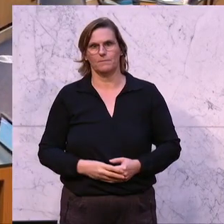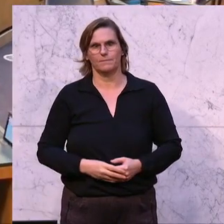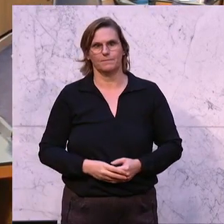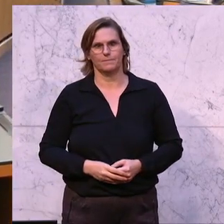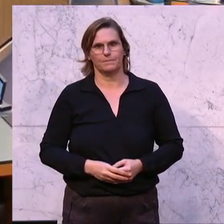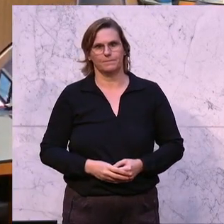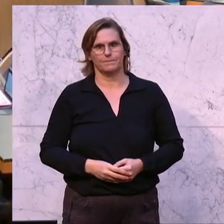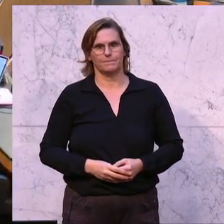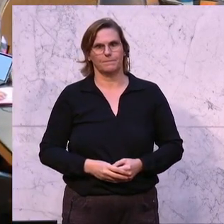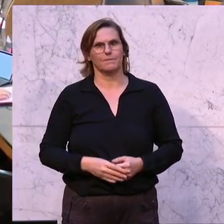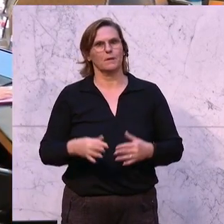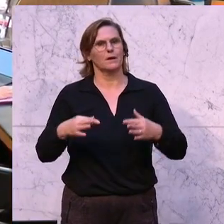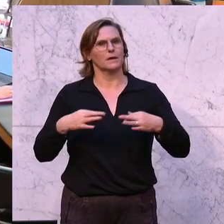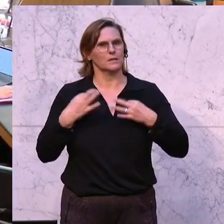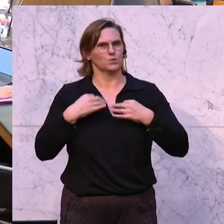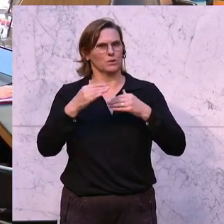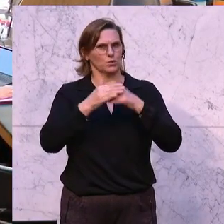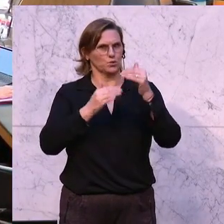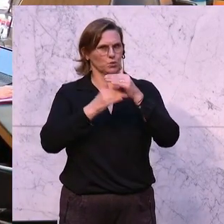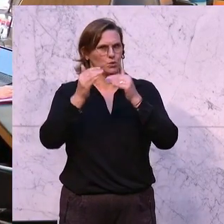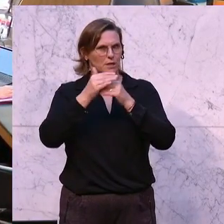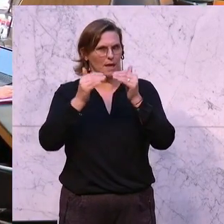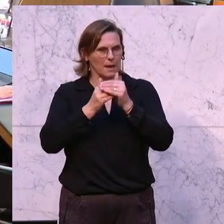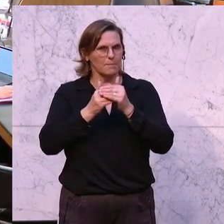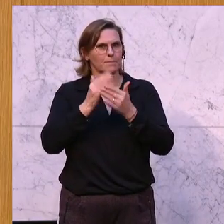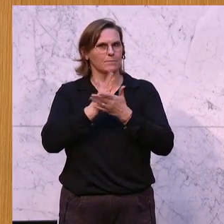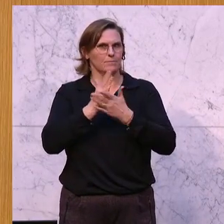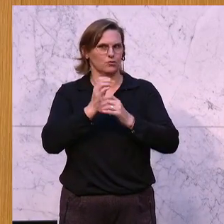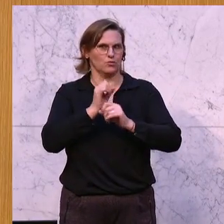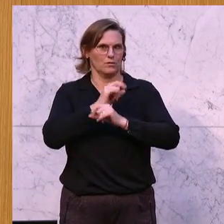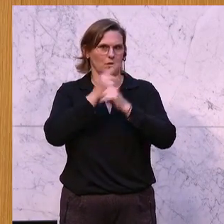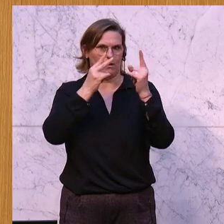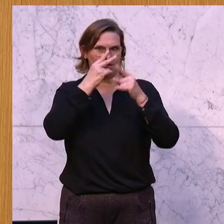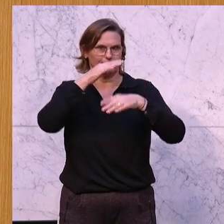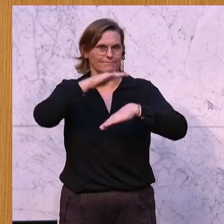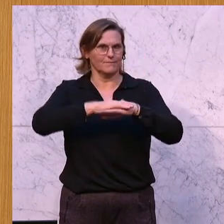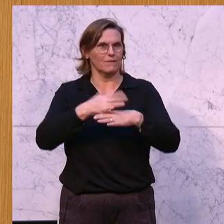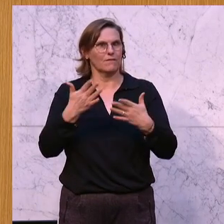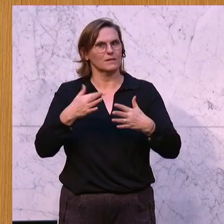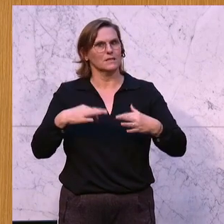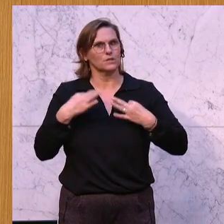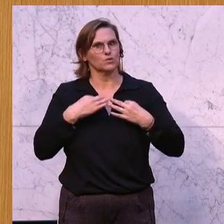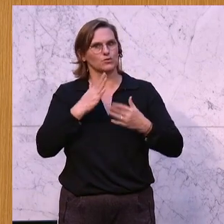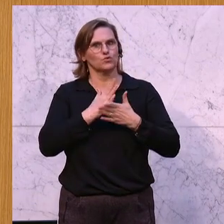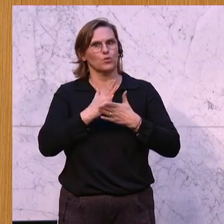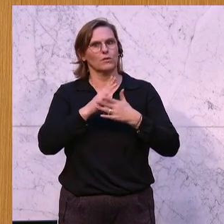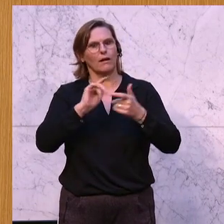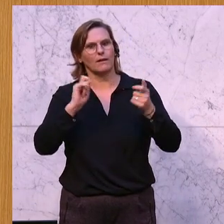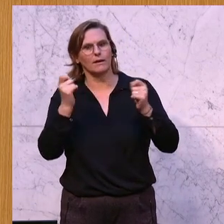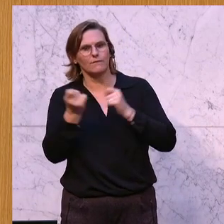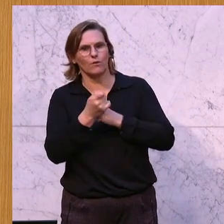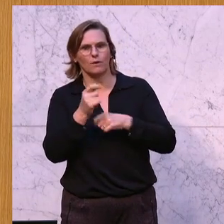Aber kommen wir zum Gesundheitssystem, und es ist natürlich offensichtlich, wir haben im Gesundheitssystem durch die versäumten Reformen und die